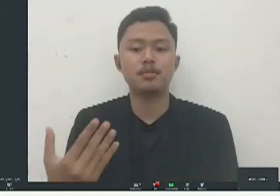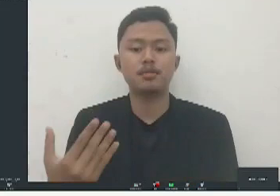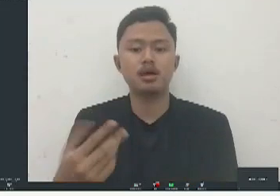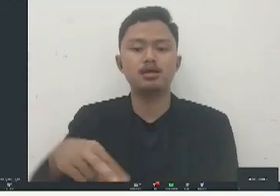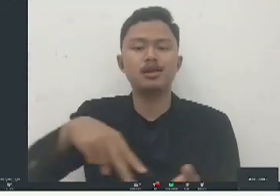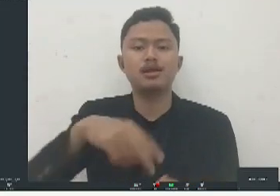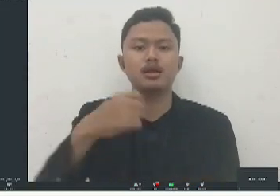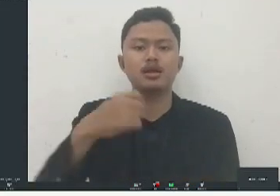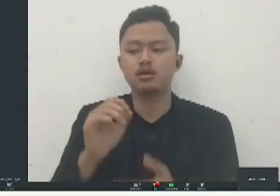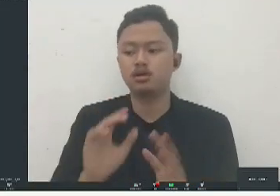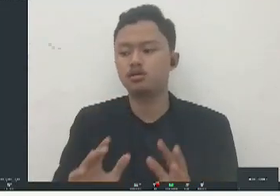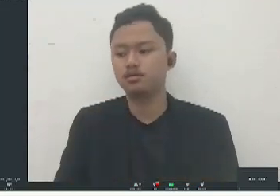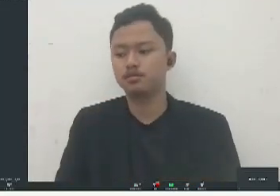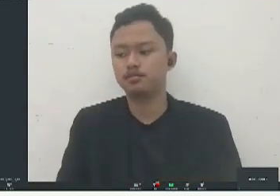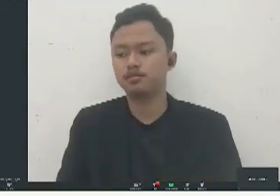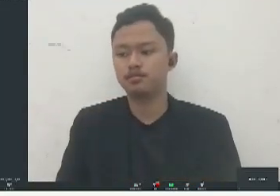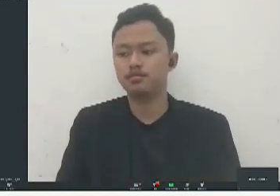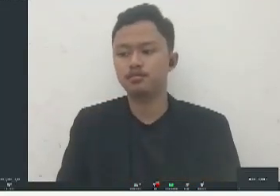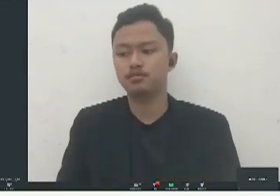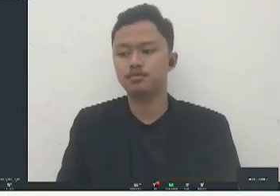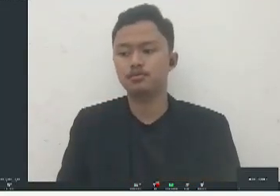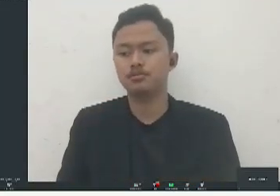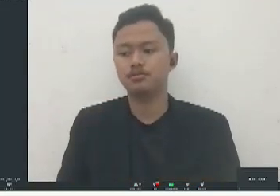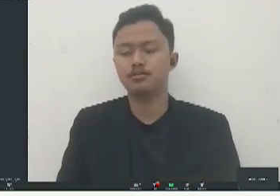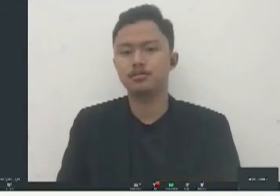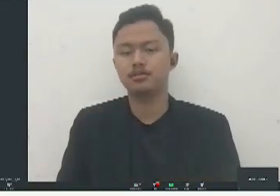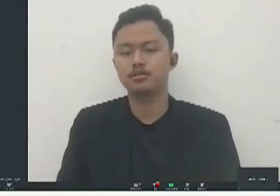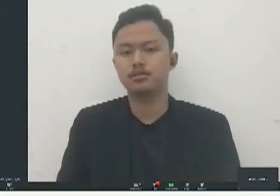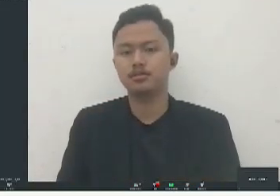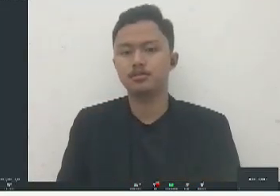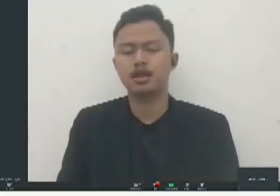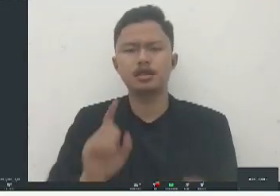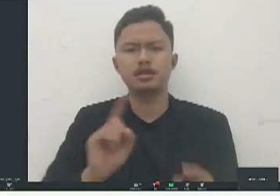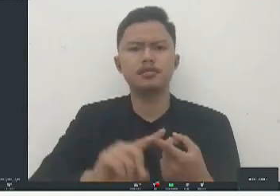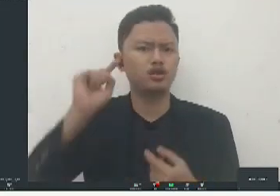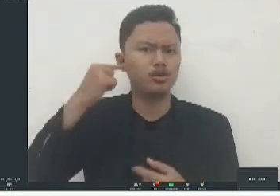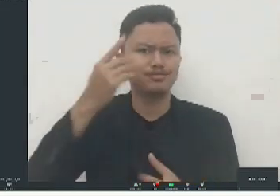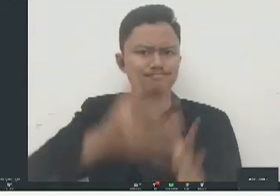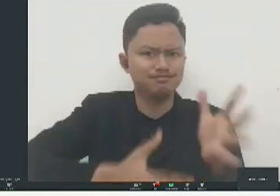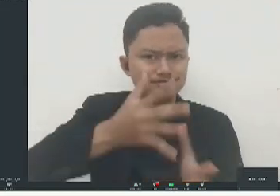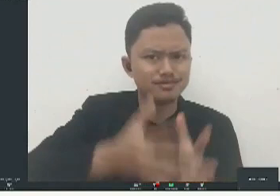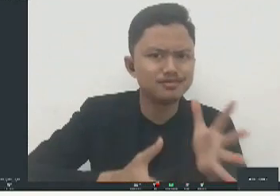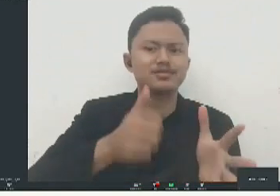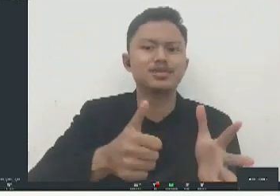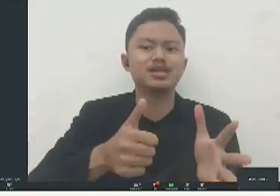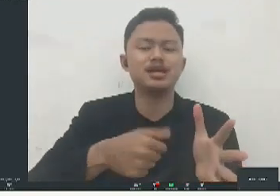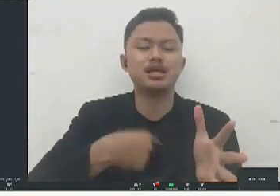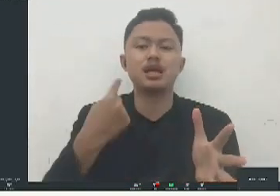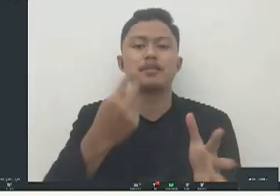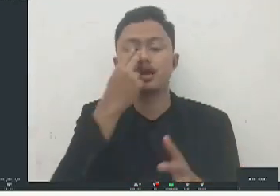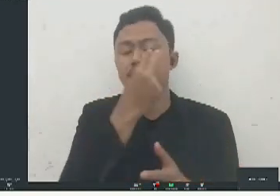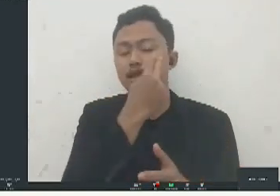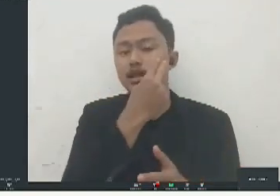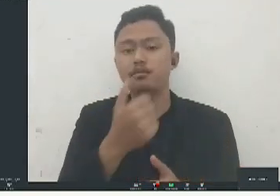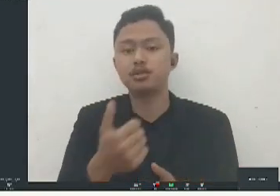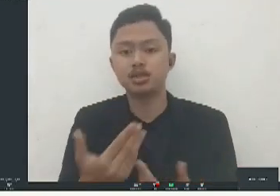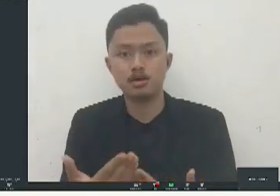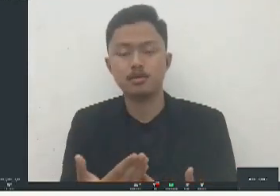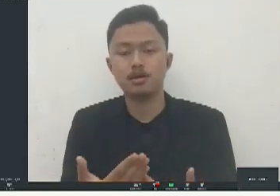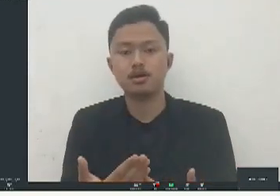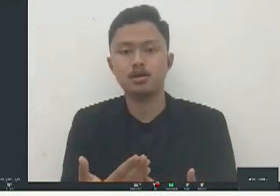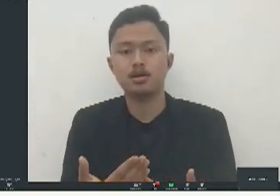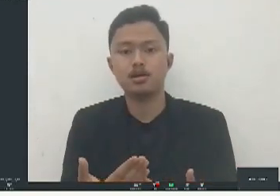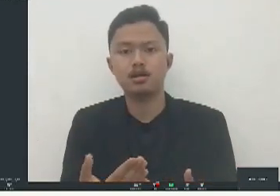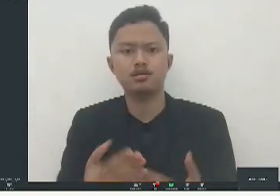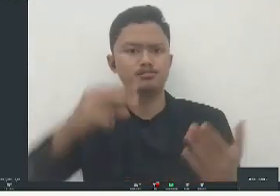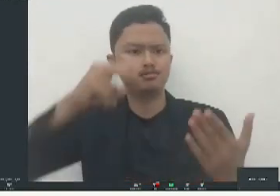dia bisa pakai kursi roda teman-teman tulis juga bisa pakai bahasa isarat kita yang tunanetra bisa pakai screen reader pakai